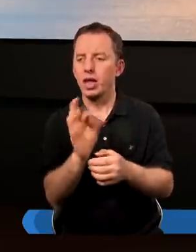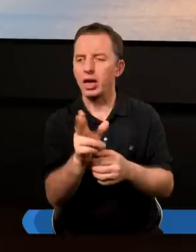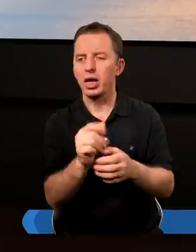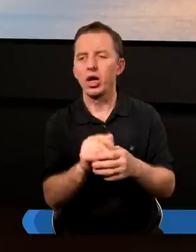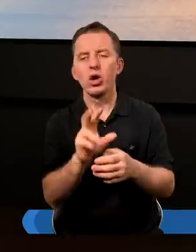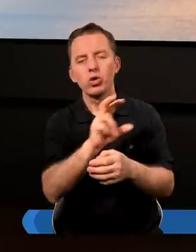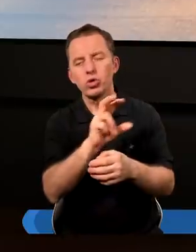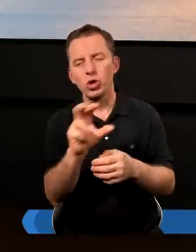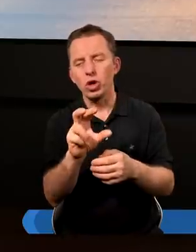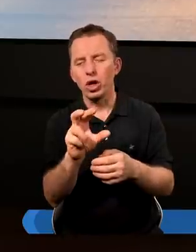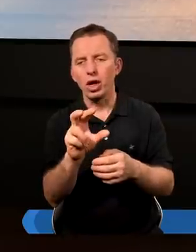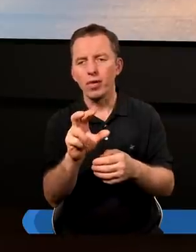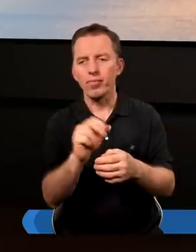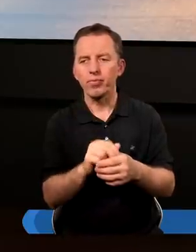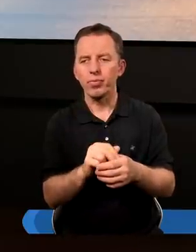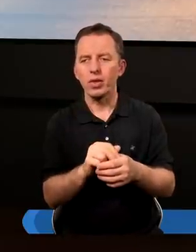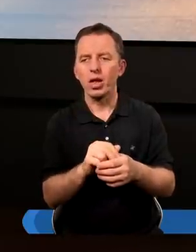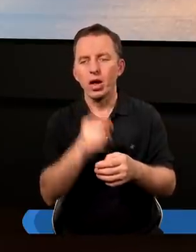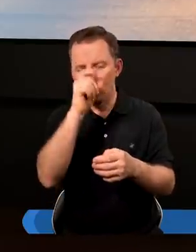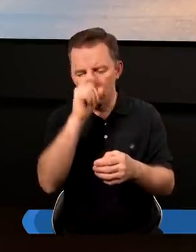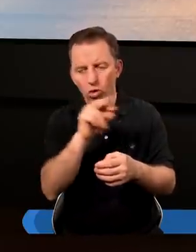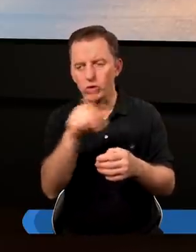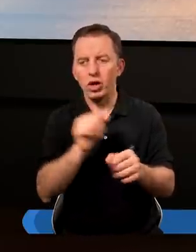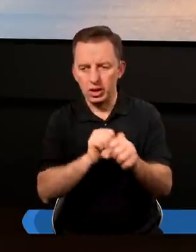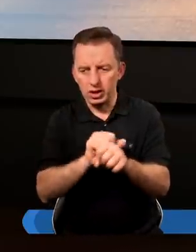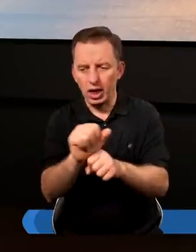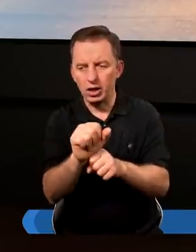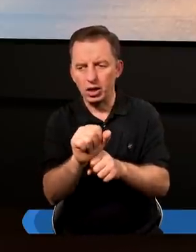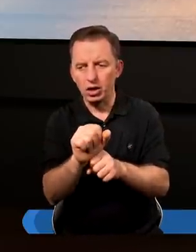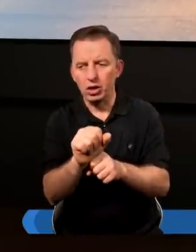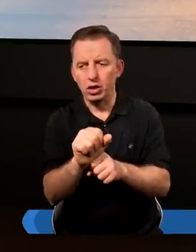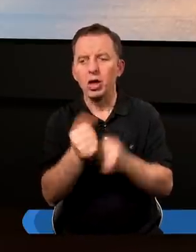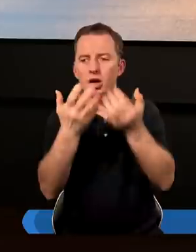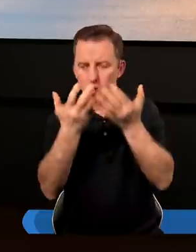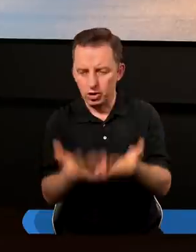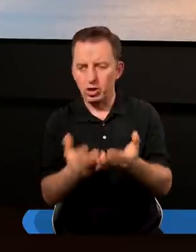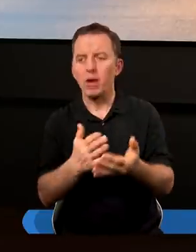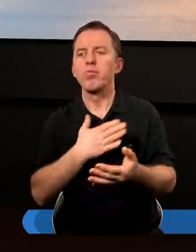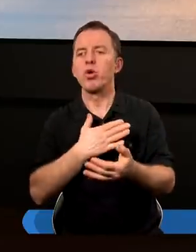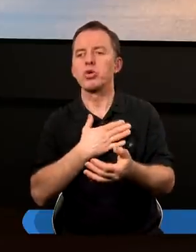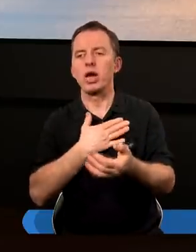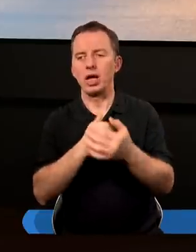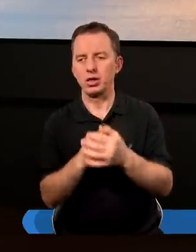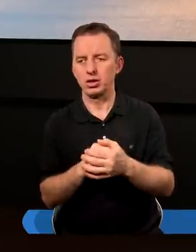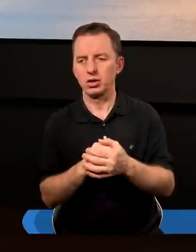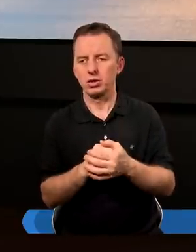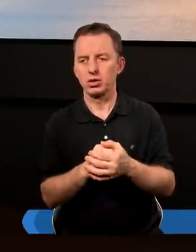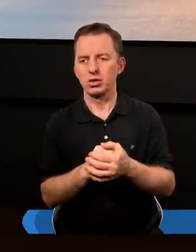takie, czy złą rzeczą jest cieć posiadać,